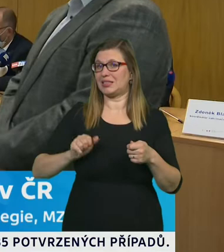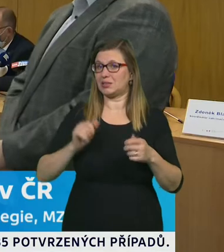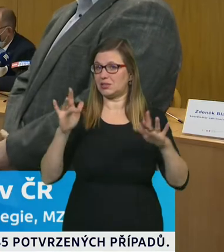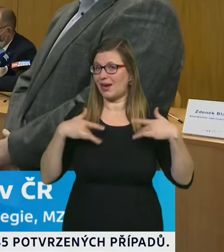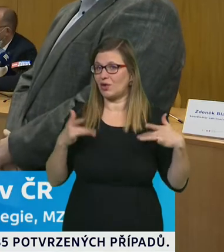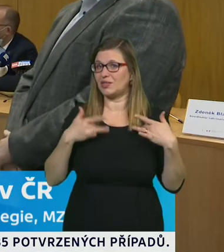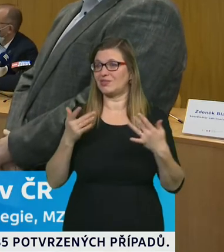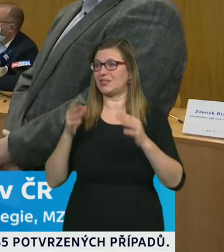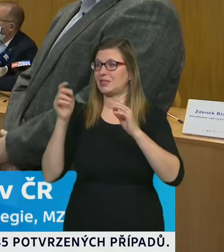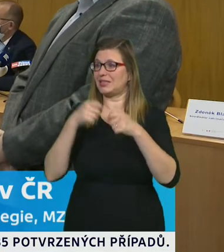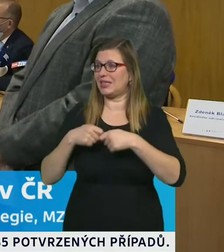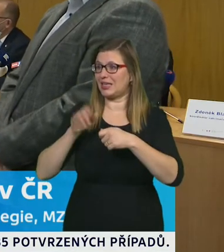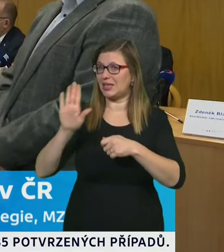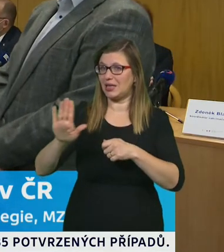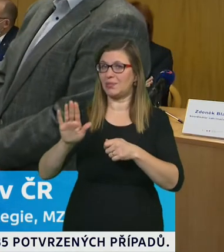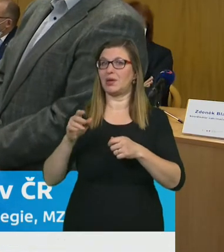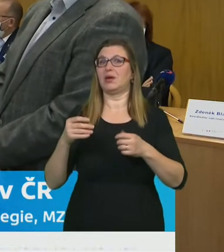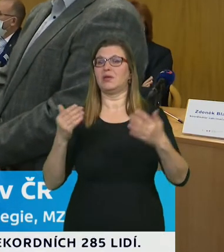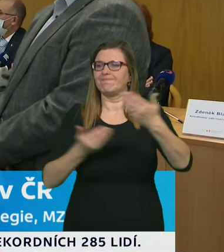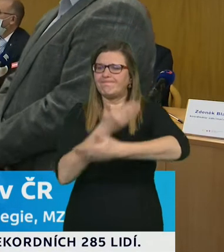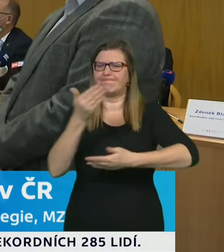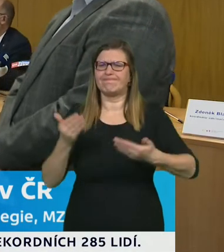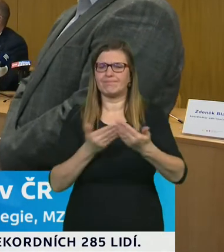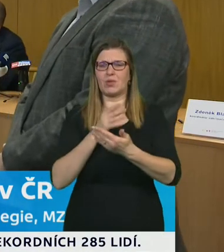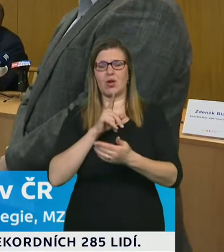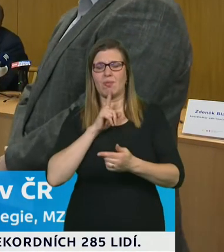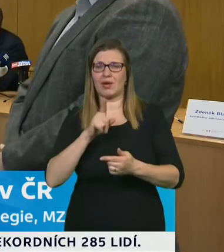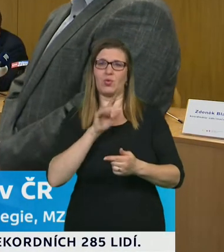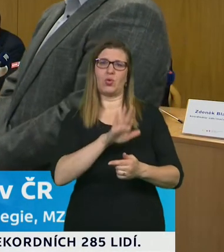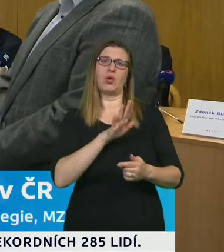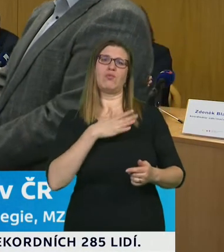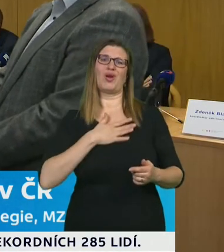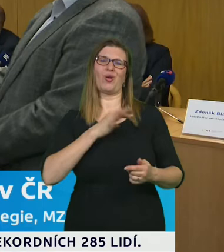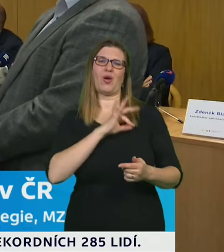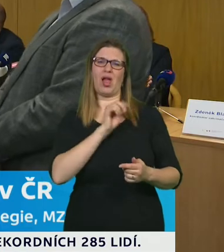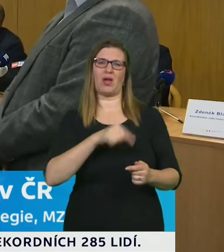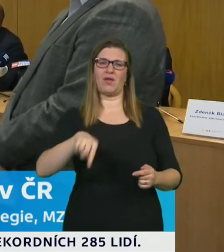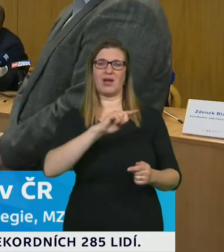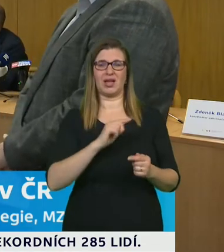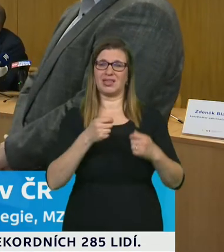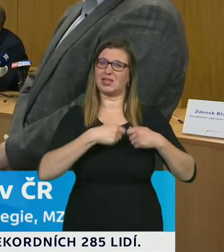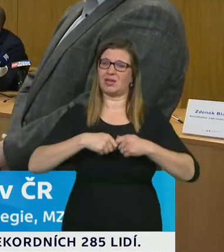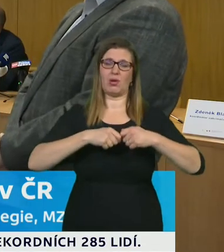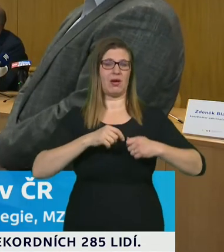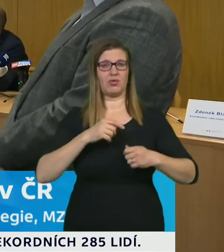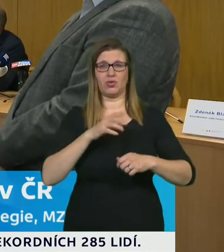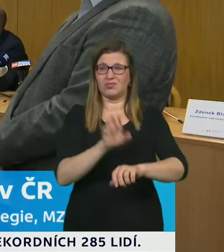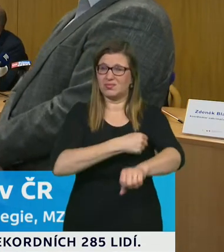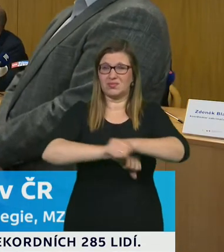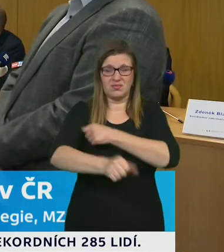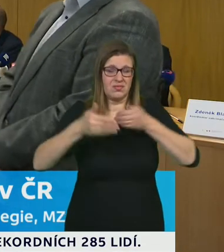jak za to kolik ohromné práce a v jakém kruhu odvedli tak proběhne samozřejmě